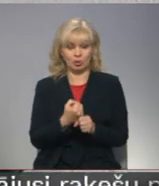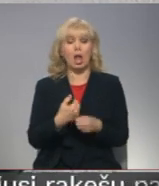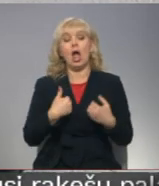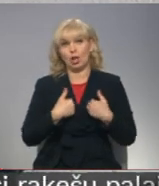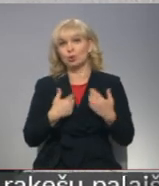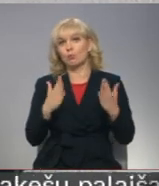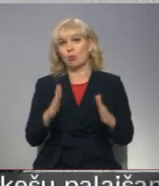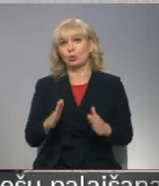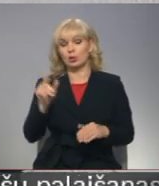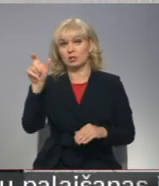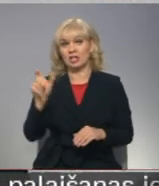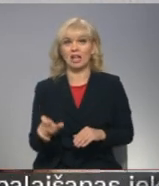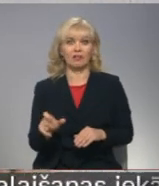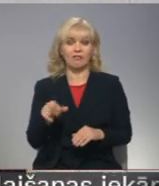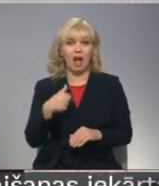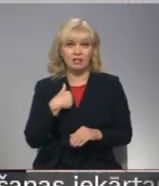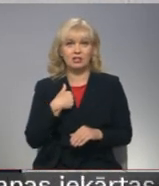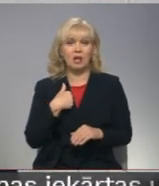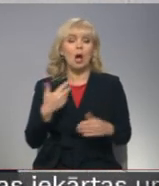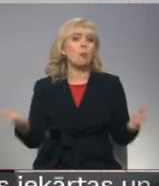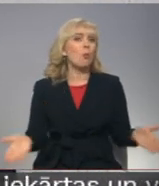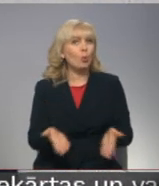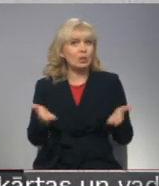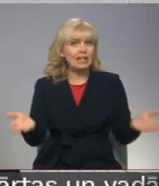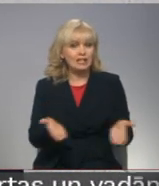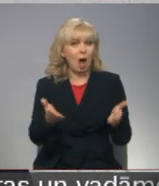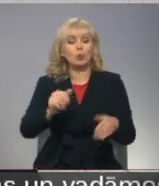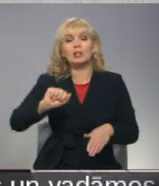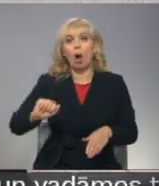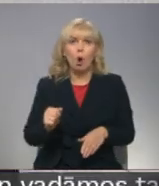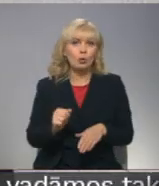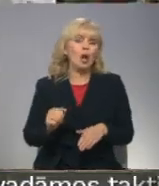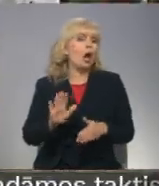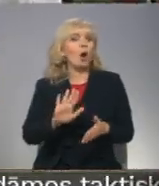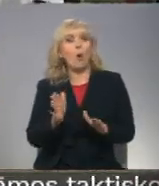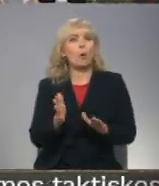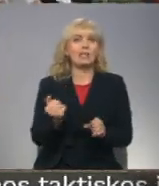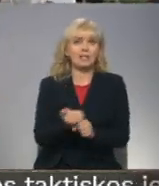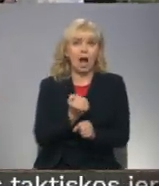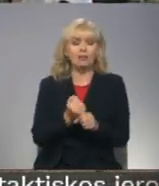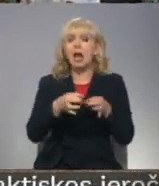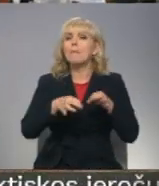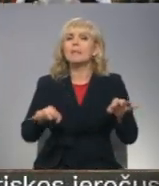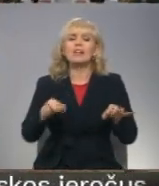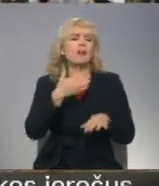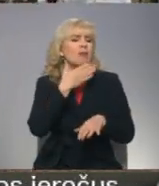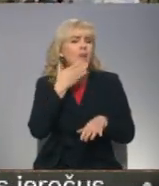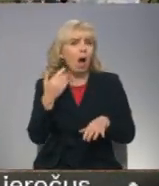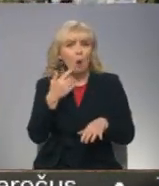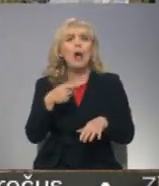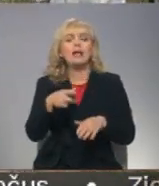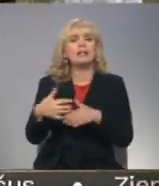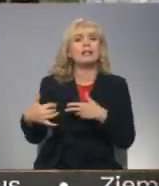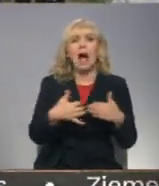tas cilvēks, kas pāicināt un mudināt draugs, nu, draugi kaut kas jādarīja. Brīvība nav par brīvu, tā ir